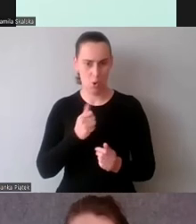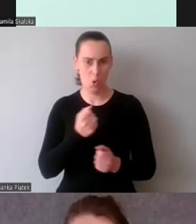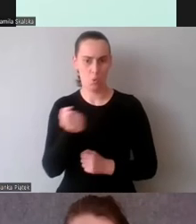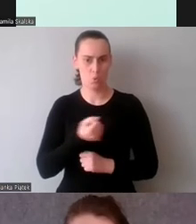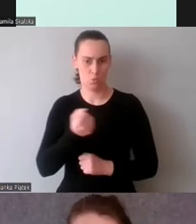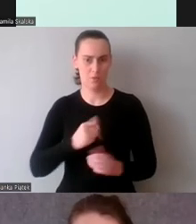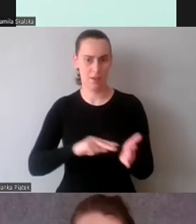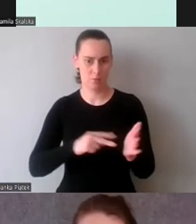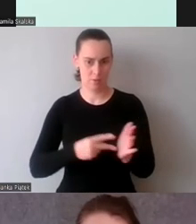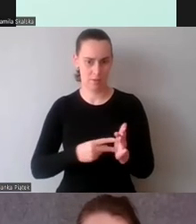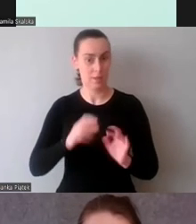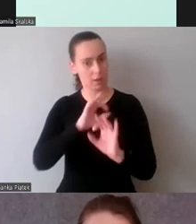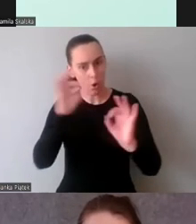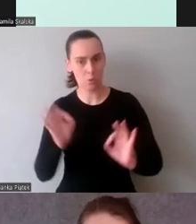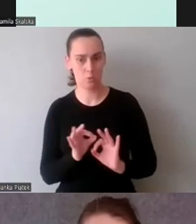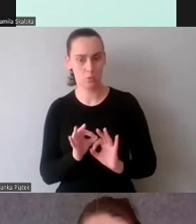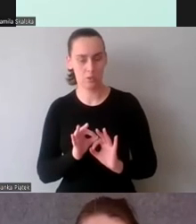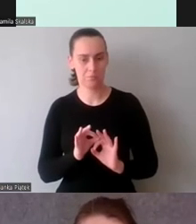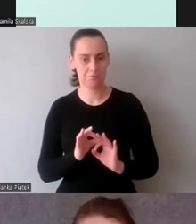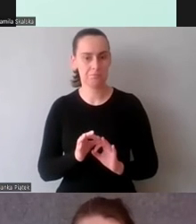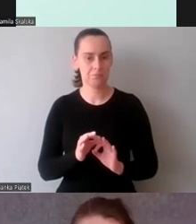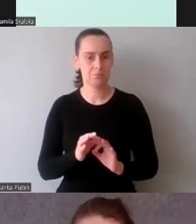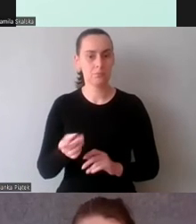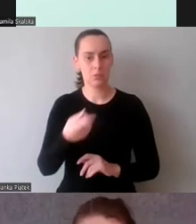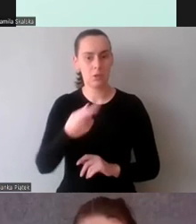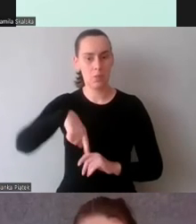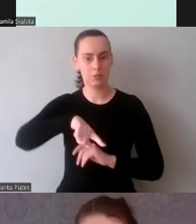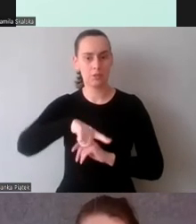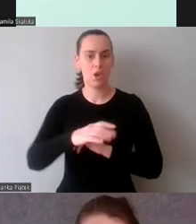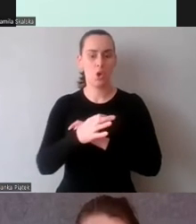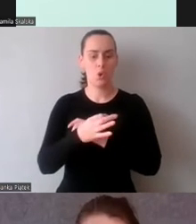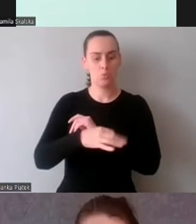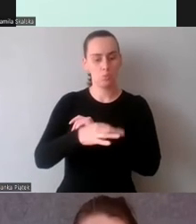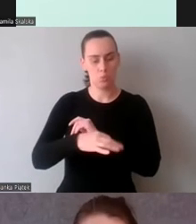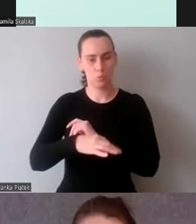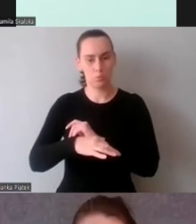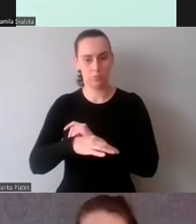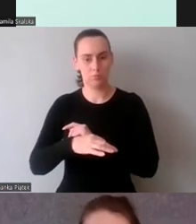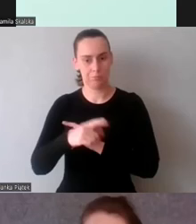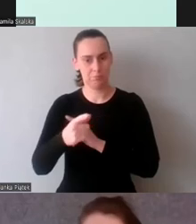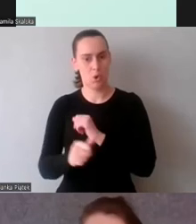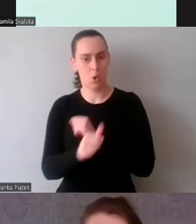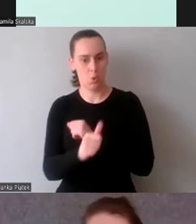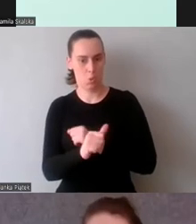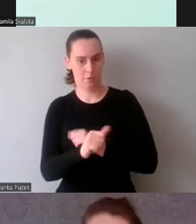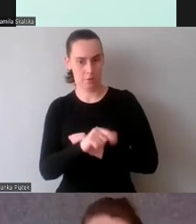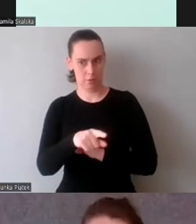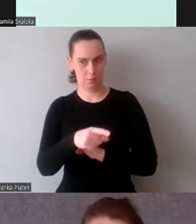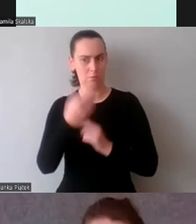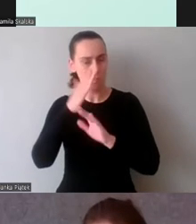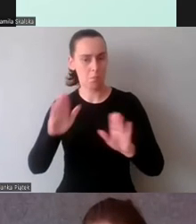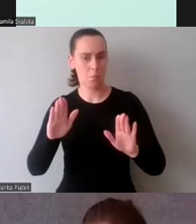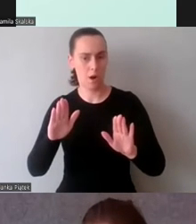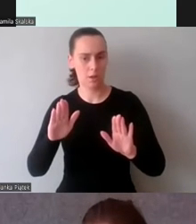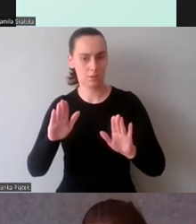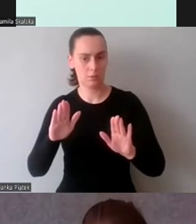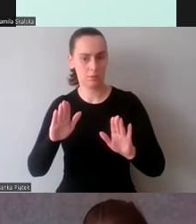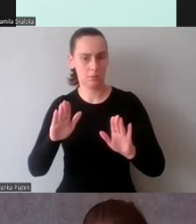To zostało dowiedzone przez naszego studenta Tomstena i to również pokazało się w badań